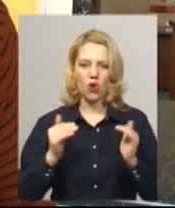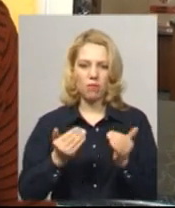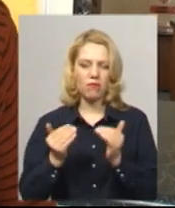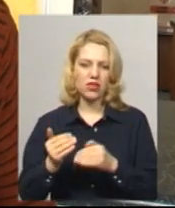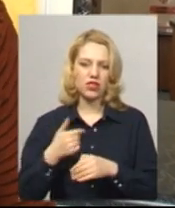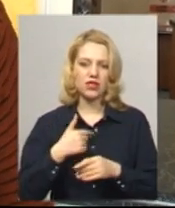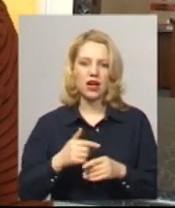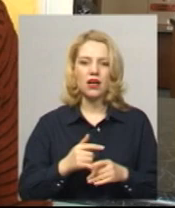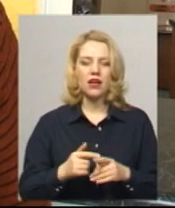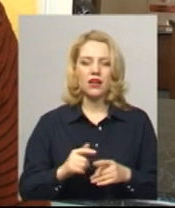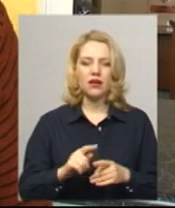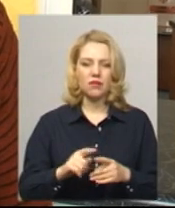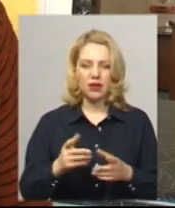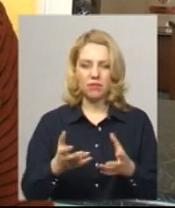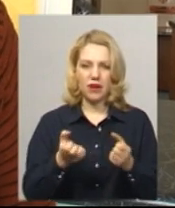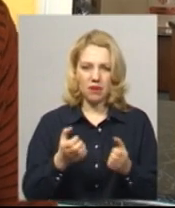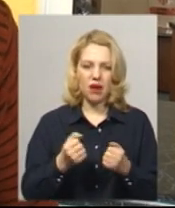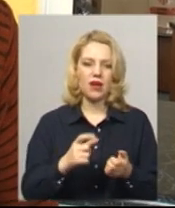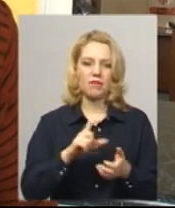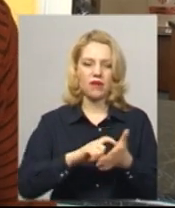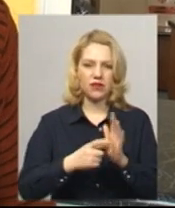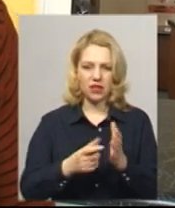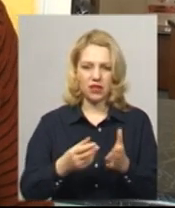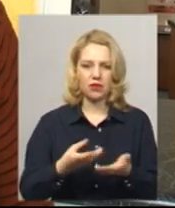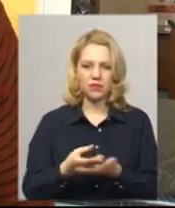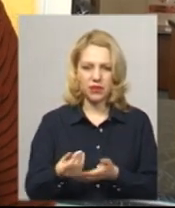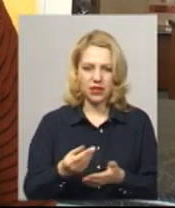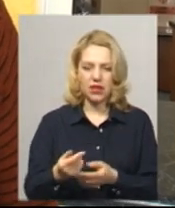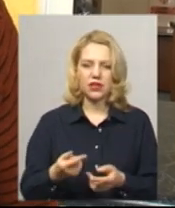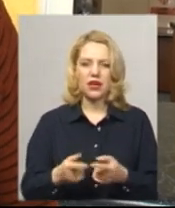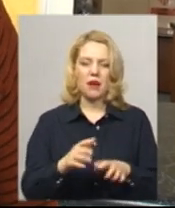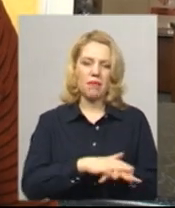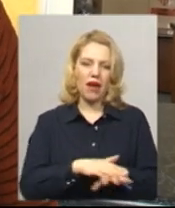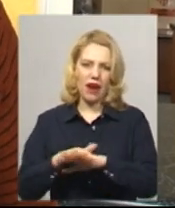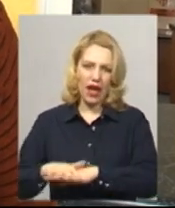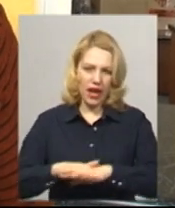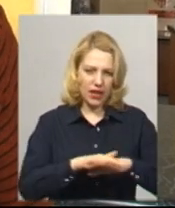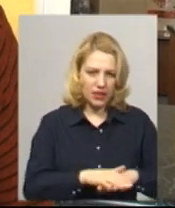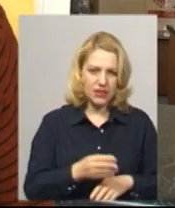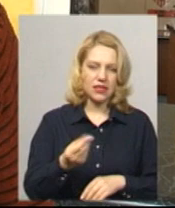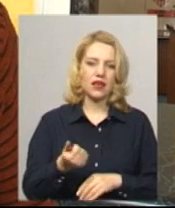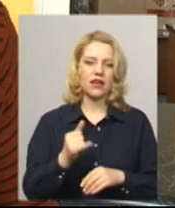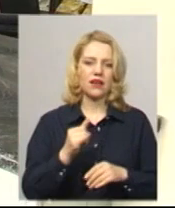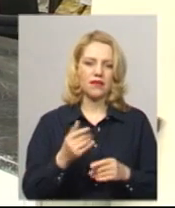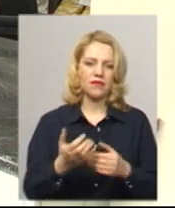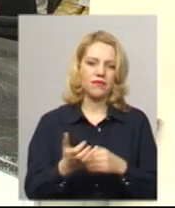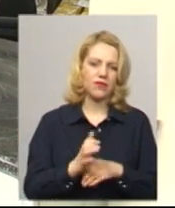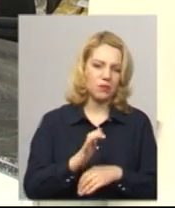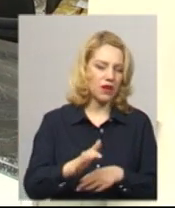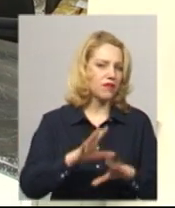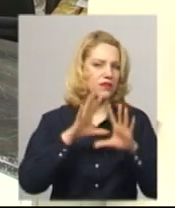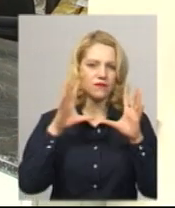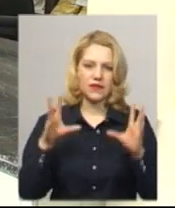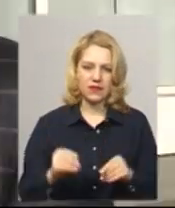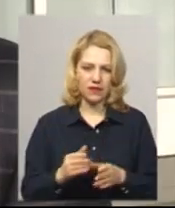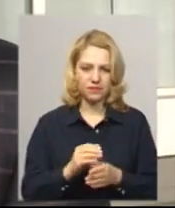приймаємо комунальні платежі, виплачуємо пенсію, виплачуємо перекази, приймаємо всі відправлення. Директор